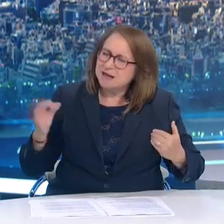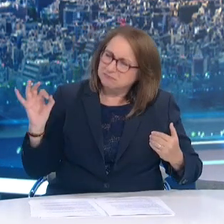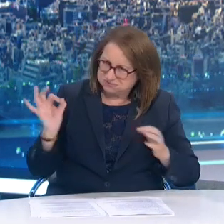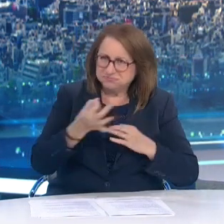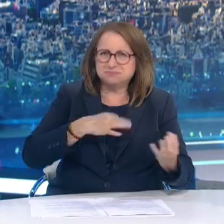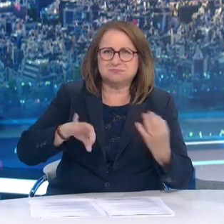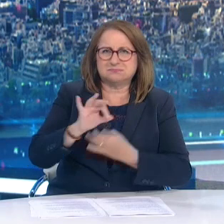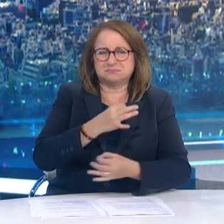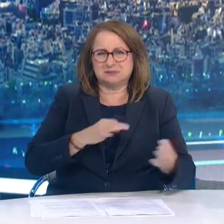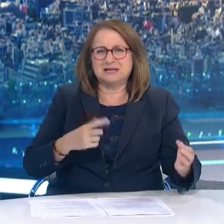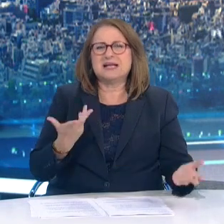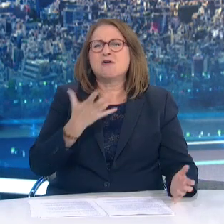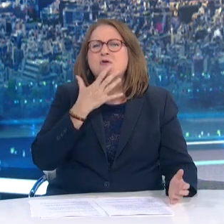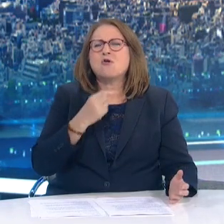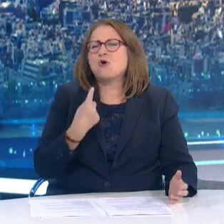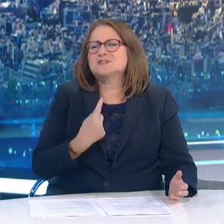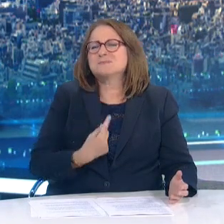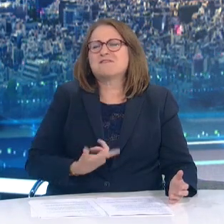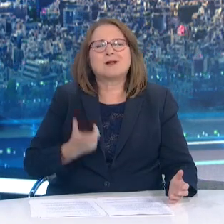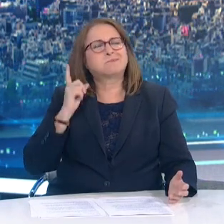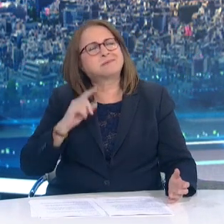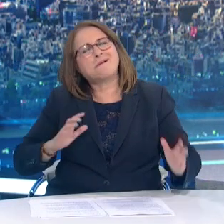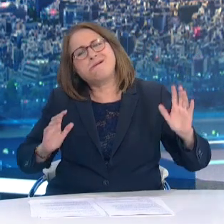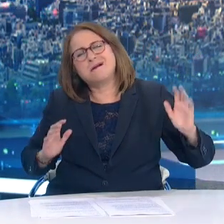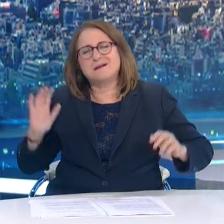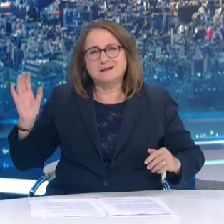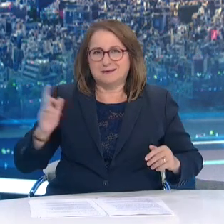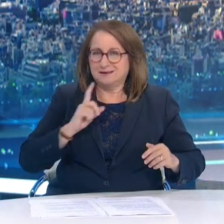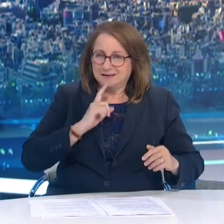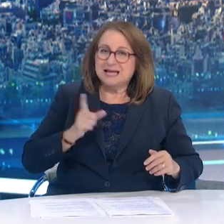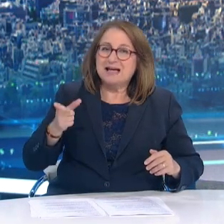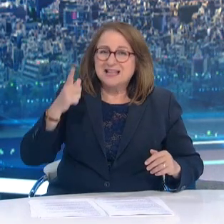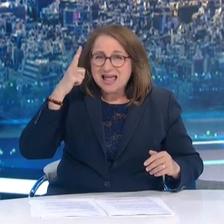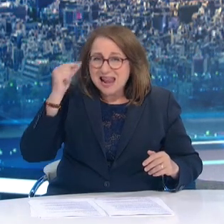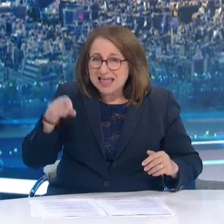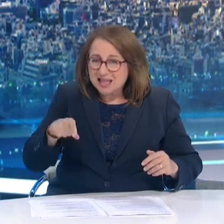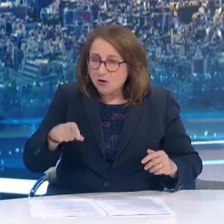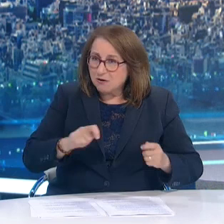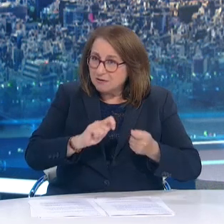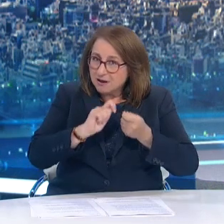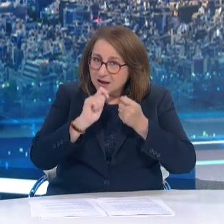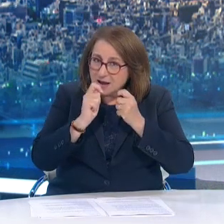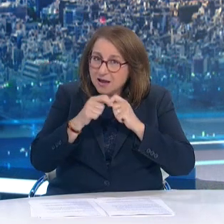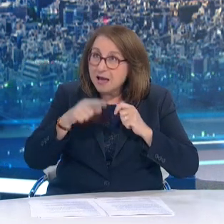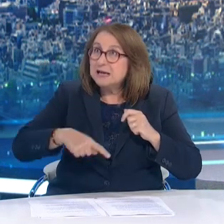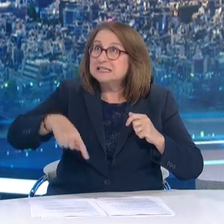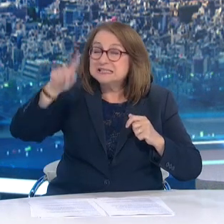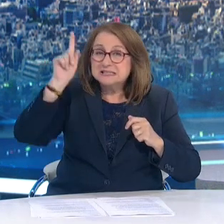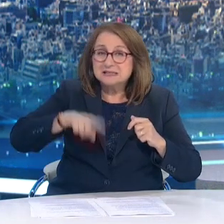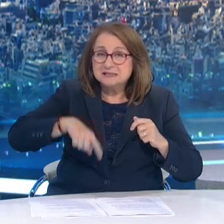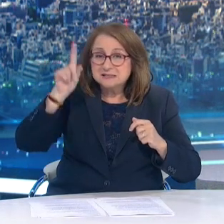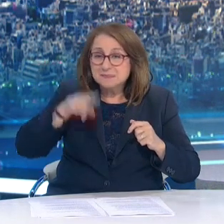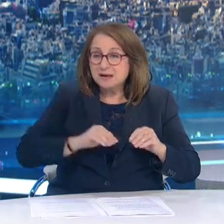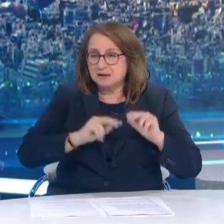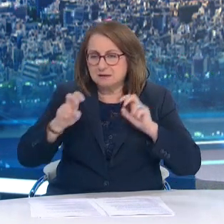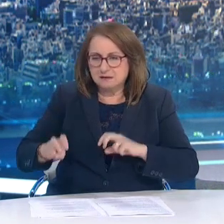τελείως διαφορετική από τα παιδιά δημοτικού Δηλαδή ξέρουμε ότι τα παιδιά του λυκείου Αλλάζουν μέσα στη διάρκεια της σχολικής ημέρας Πολλές